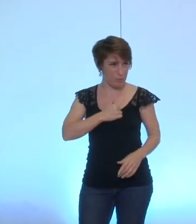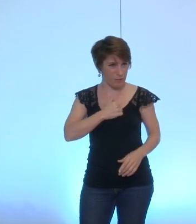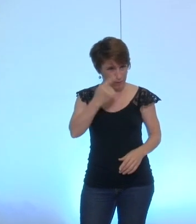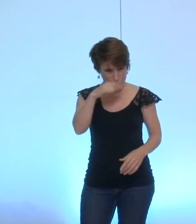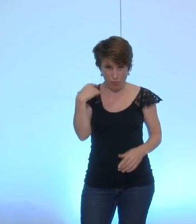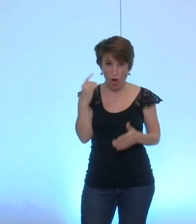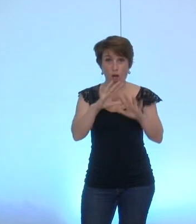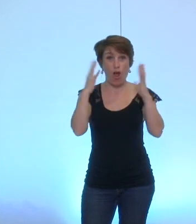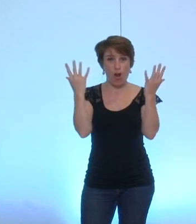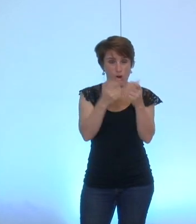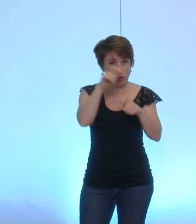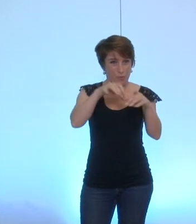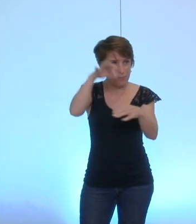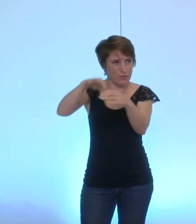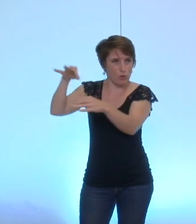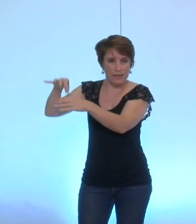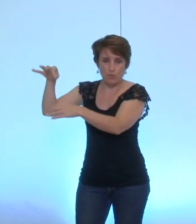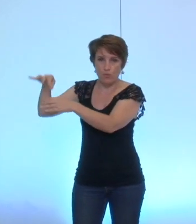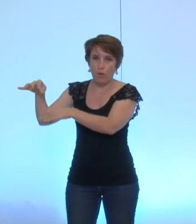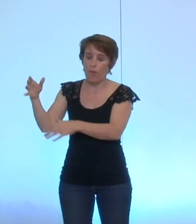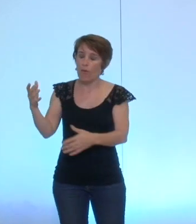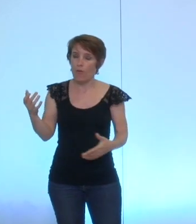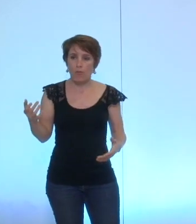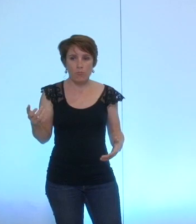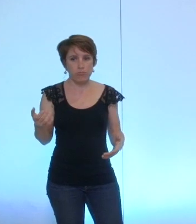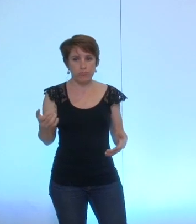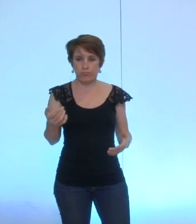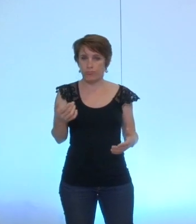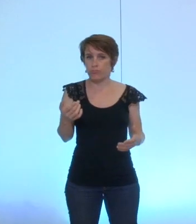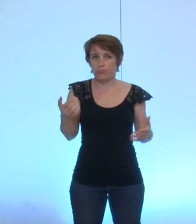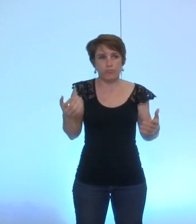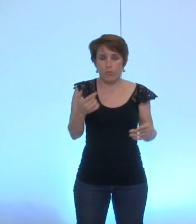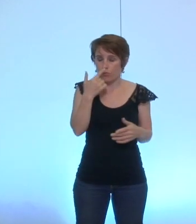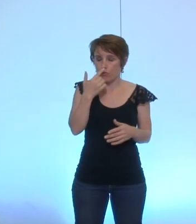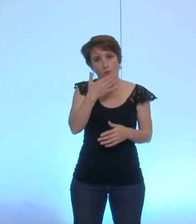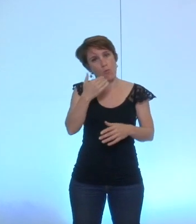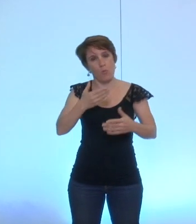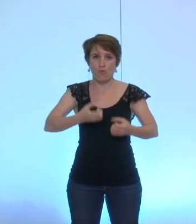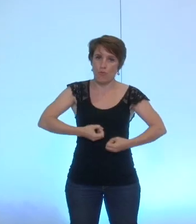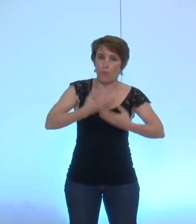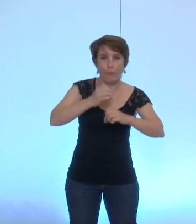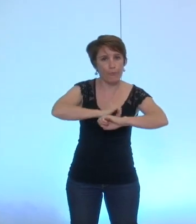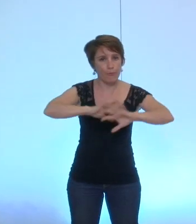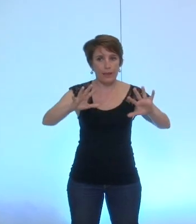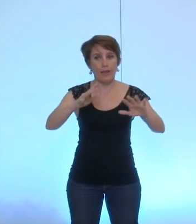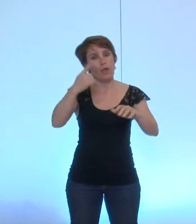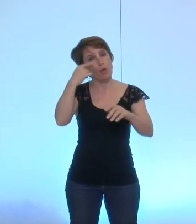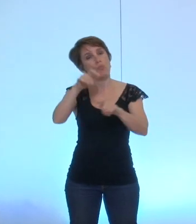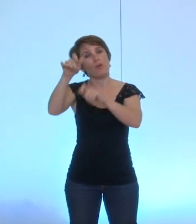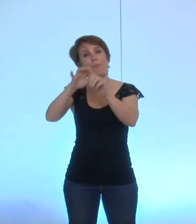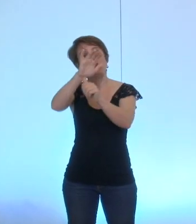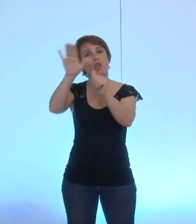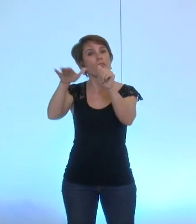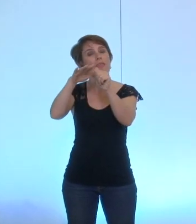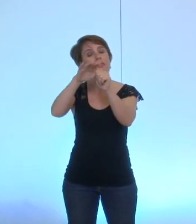'ensemble des élus enfin il me semble qu'on gagnerait quand même à clarifier parce qu'autant il y a un objet pour les adjoints puisqu'il y a la